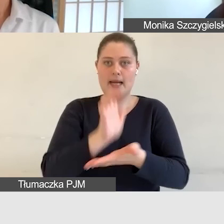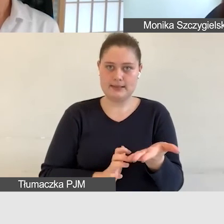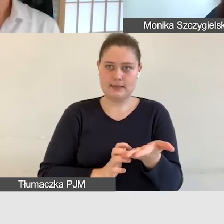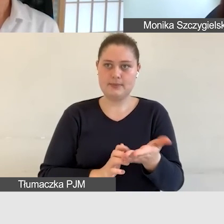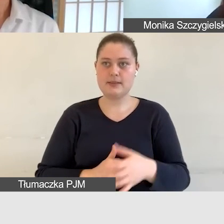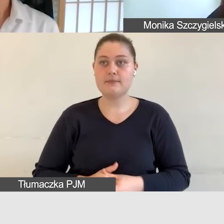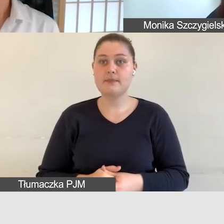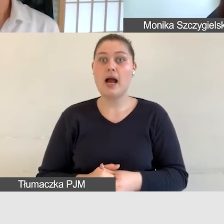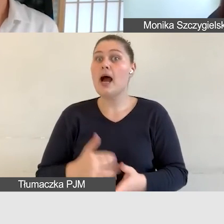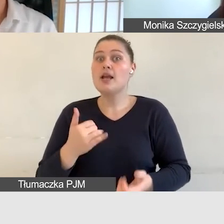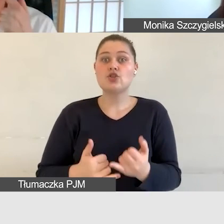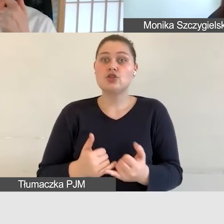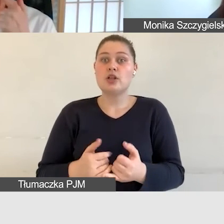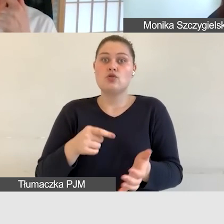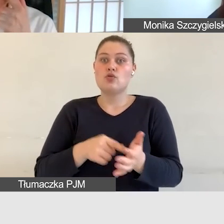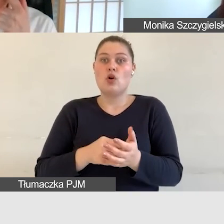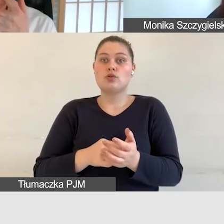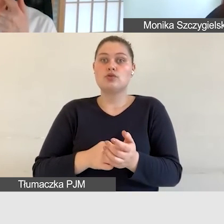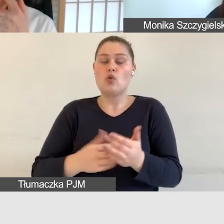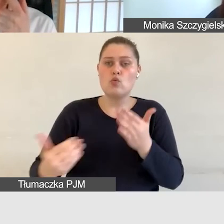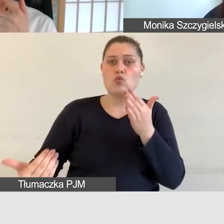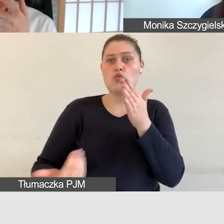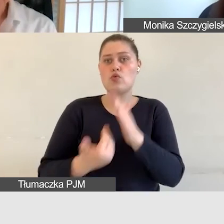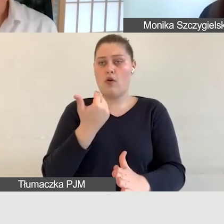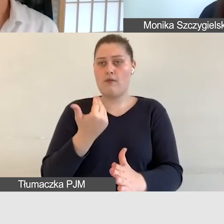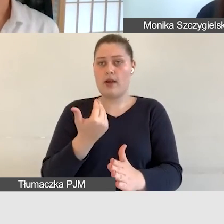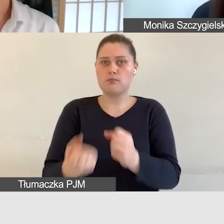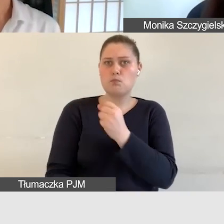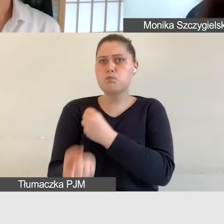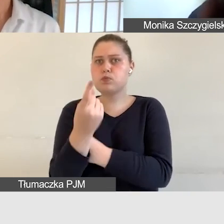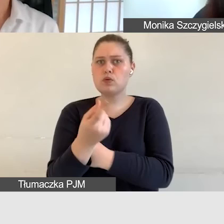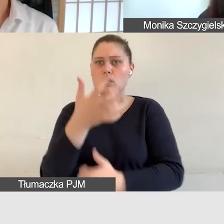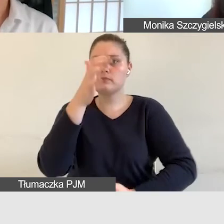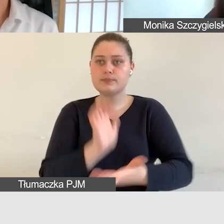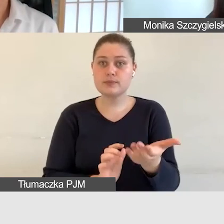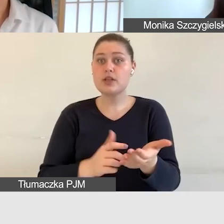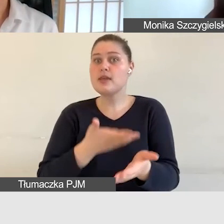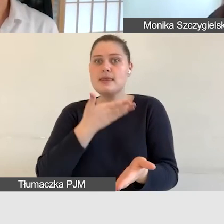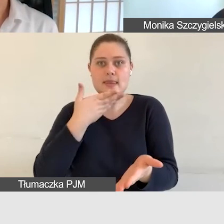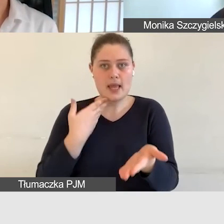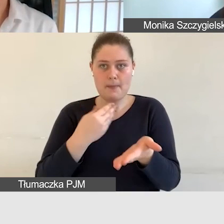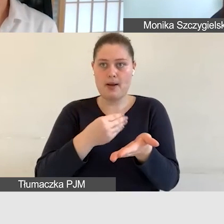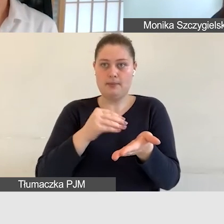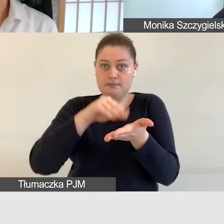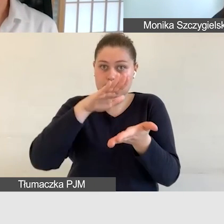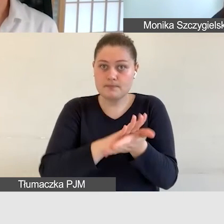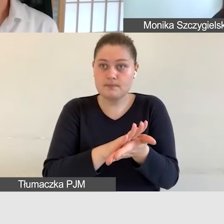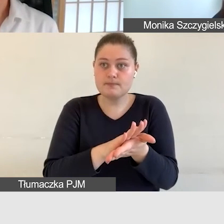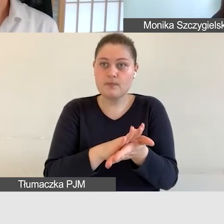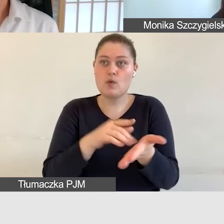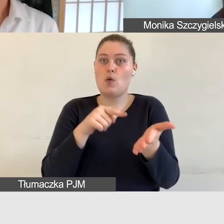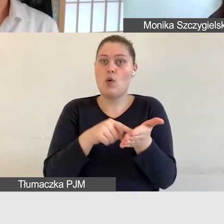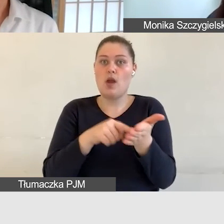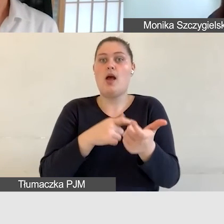świeże albo przygotowuje zajęcia dotyczące czegoś bardzo bardzo aktualnego wówczas właśnie stosuje tą